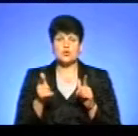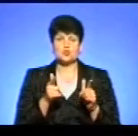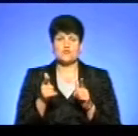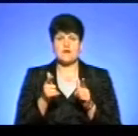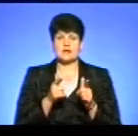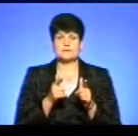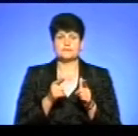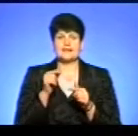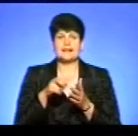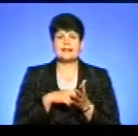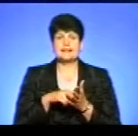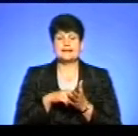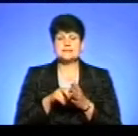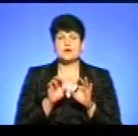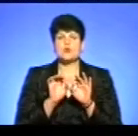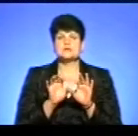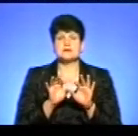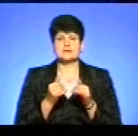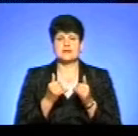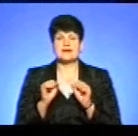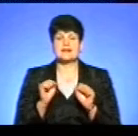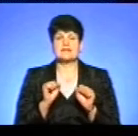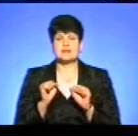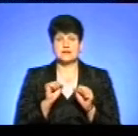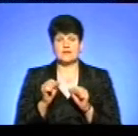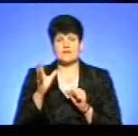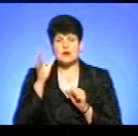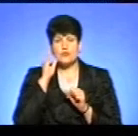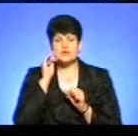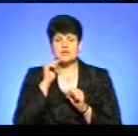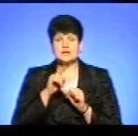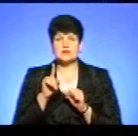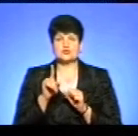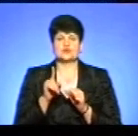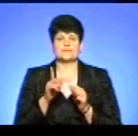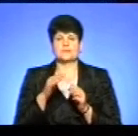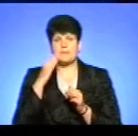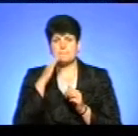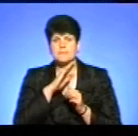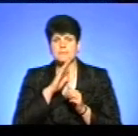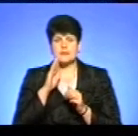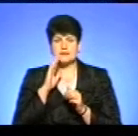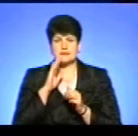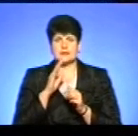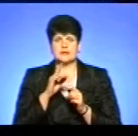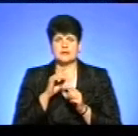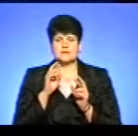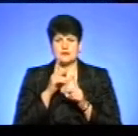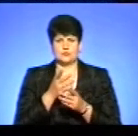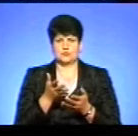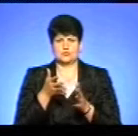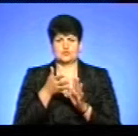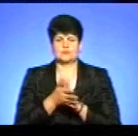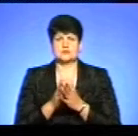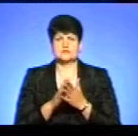такий лист роз'яснення для керівників, враховуючи те, що десь батьки неоднозначно сприйняли цю інформацію,